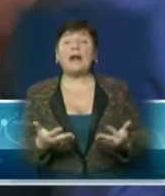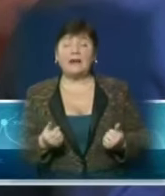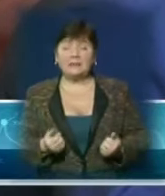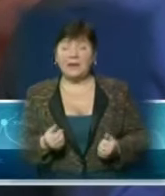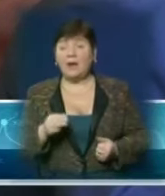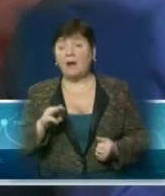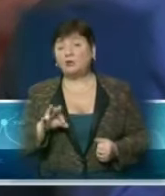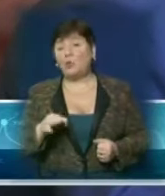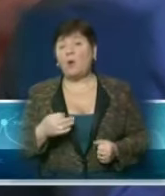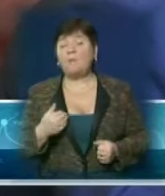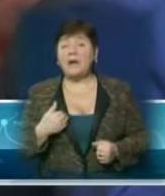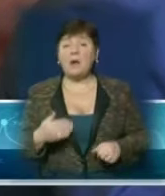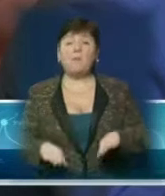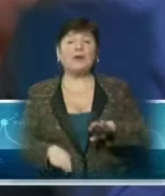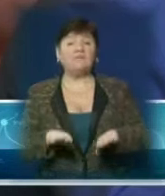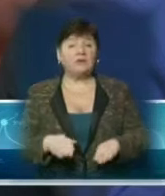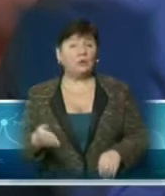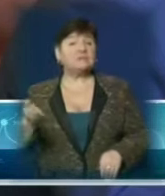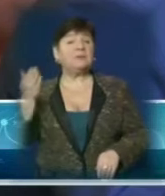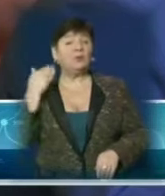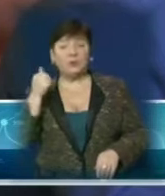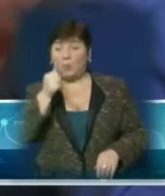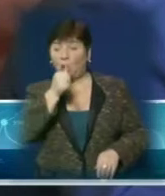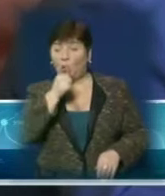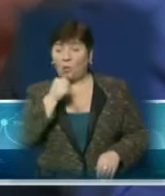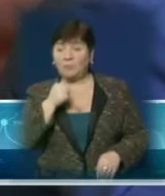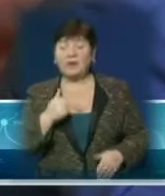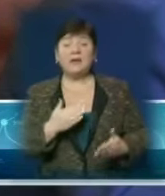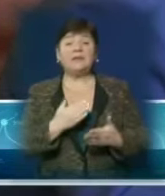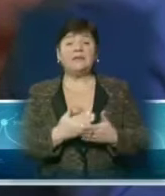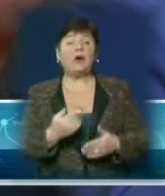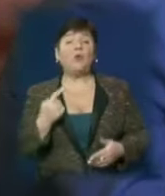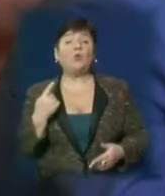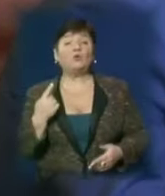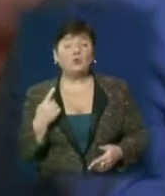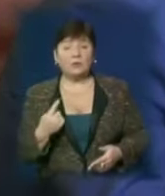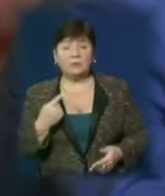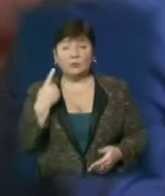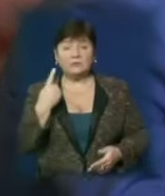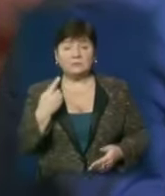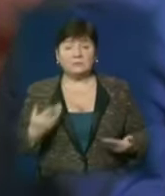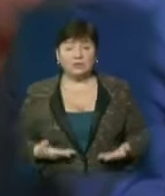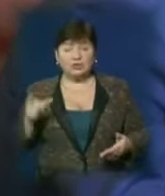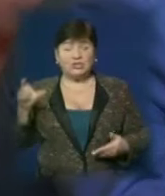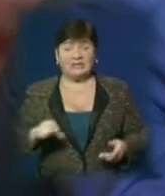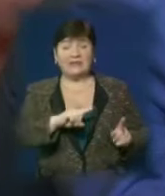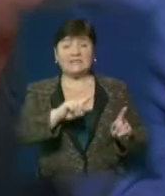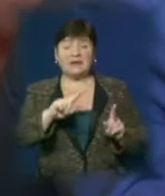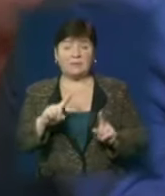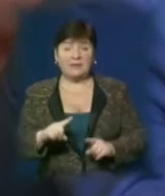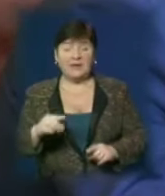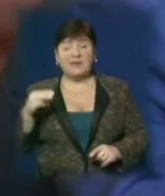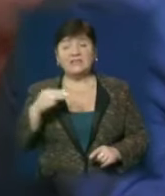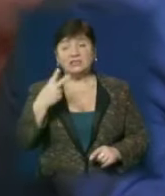то ми порівняно з минулим роком маємо, якщо в минулому року ціновного жителя Закарпаття було 1 270